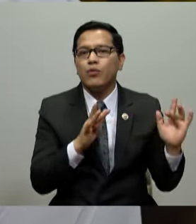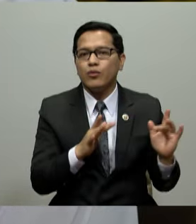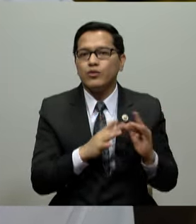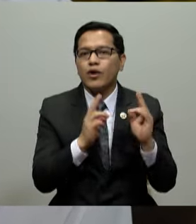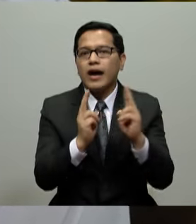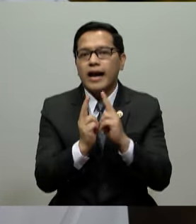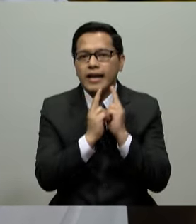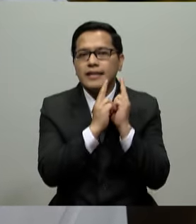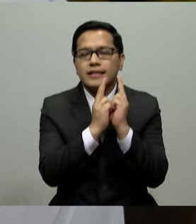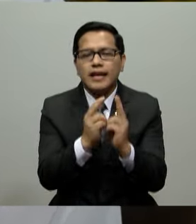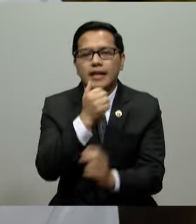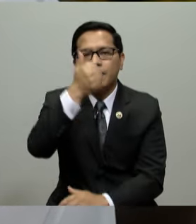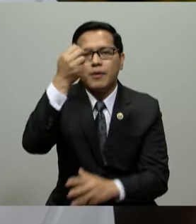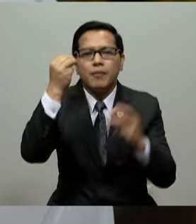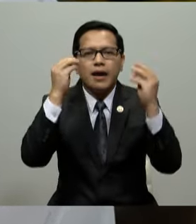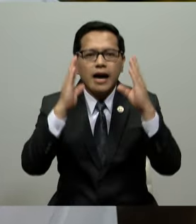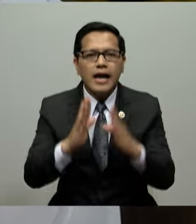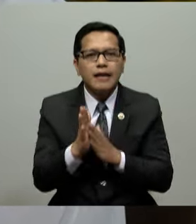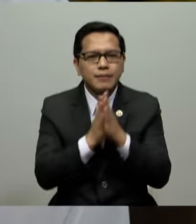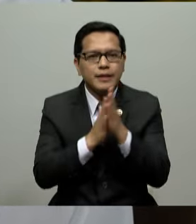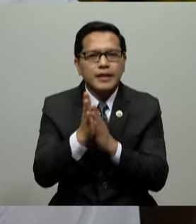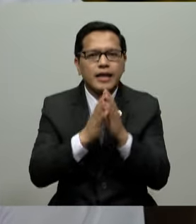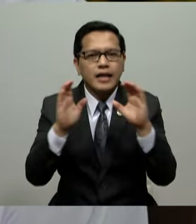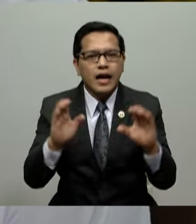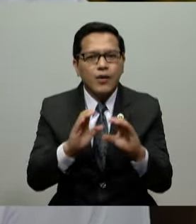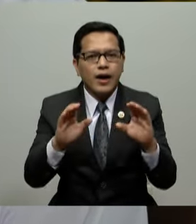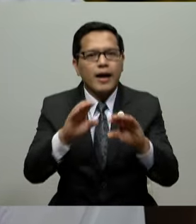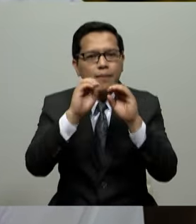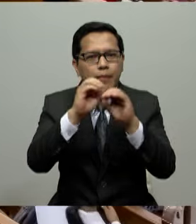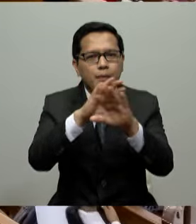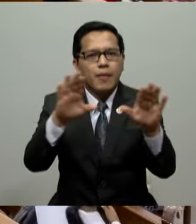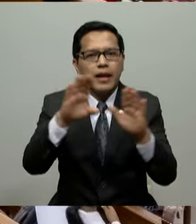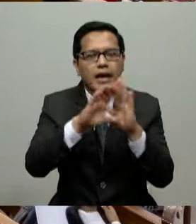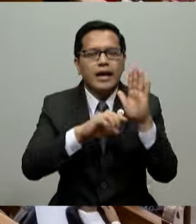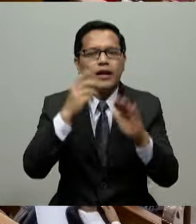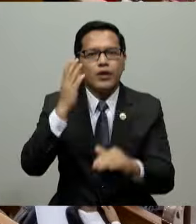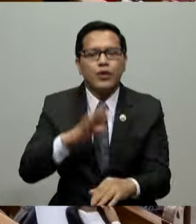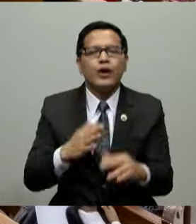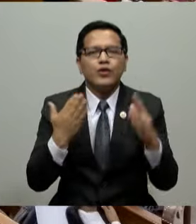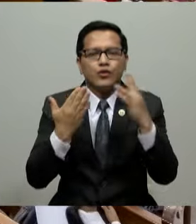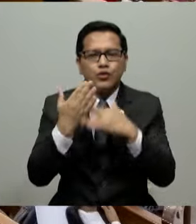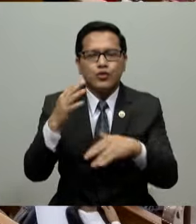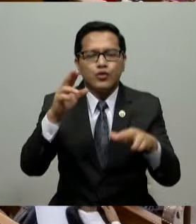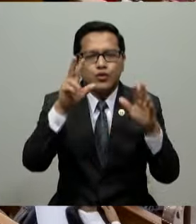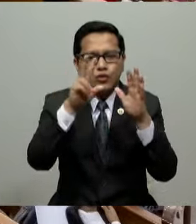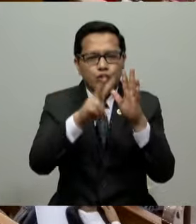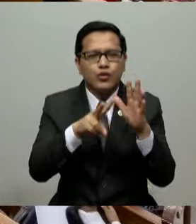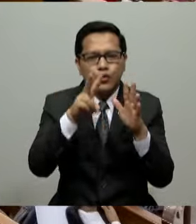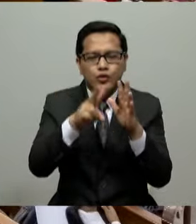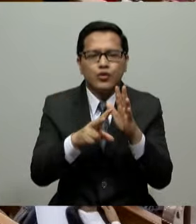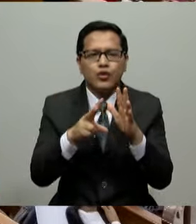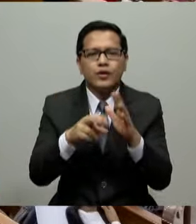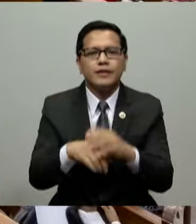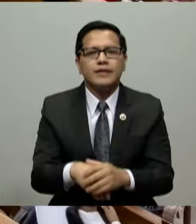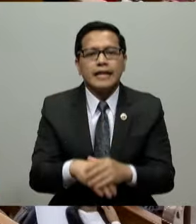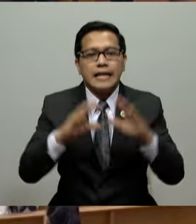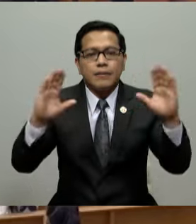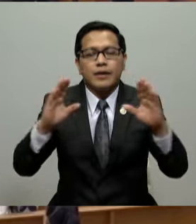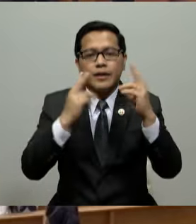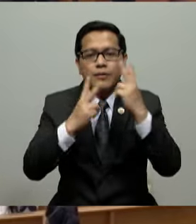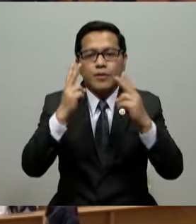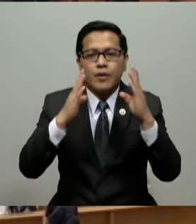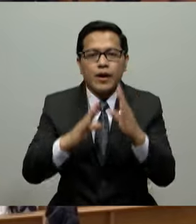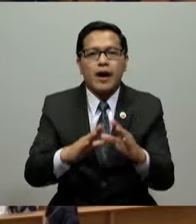sa ganitong lalong pinaikting na gawaing pagpapalaganap. Via live video streaming na pakinggan ng mga panauhin ang